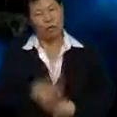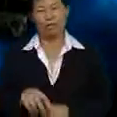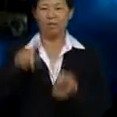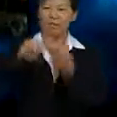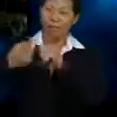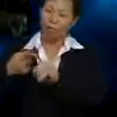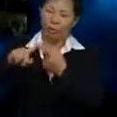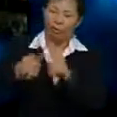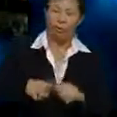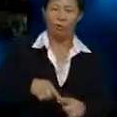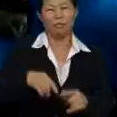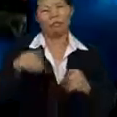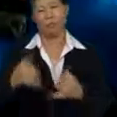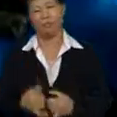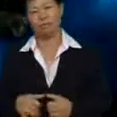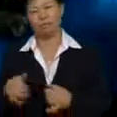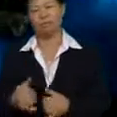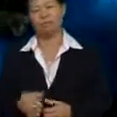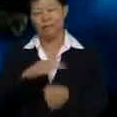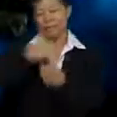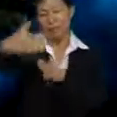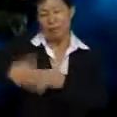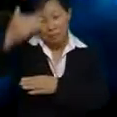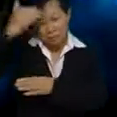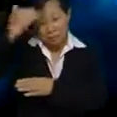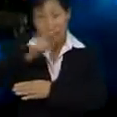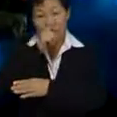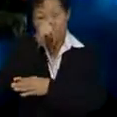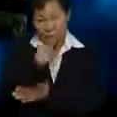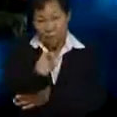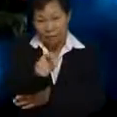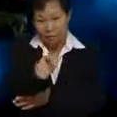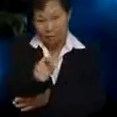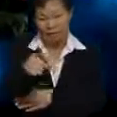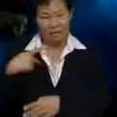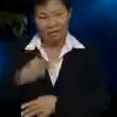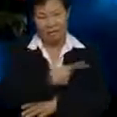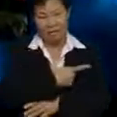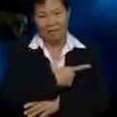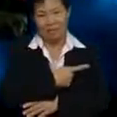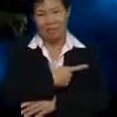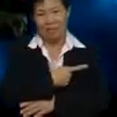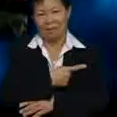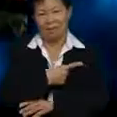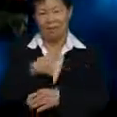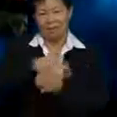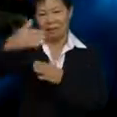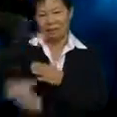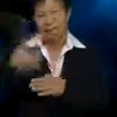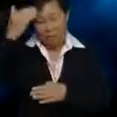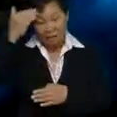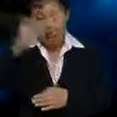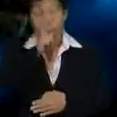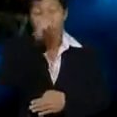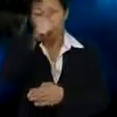kawan-kawannya Tetapi setelah menyedari hakikat sebenarnya Kita bersas-raskan Setelah menyedari